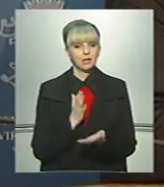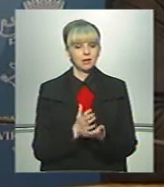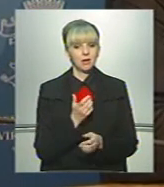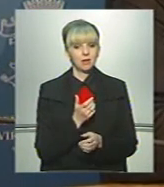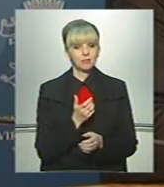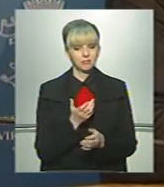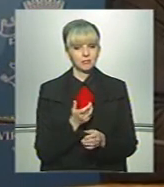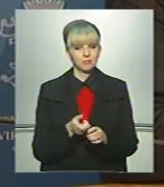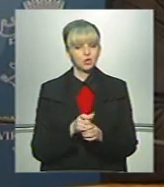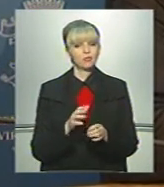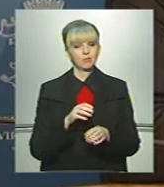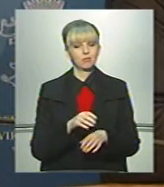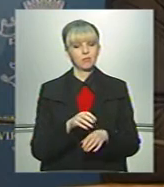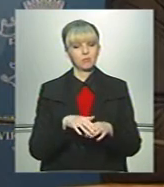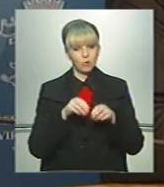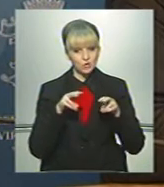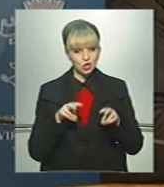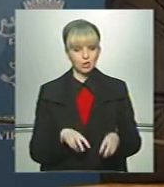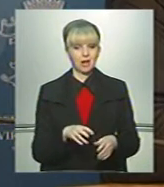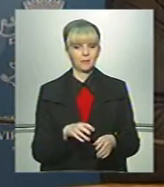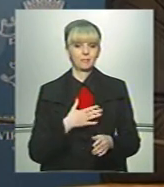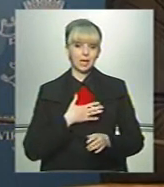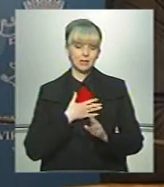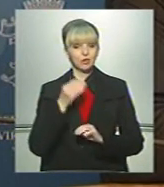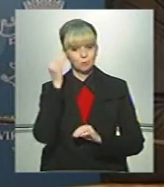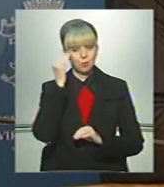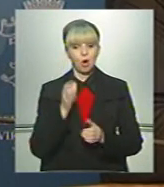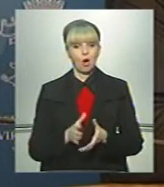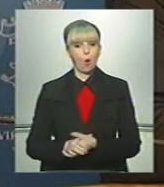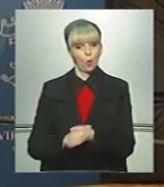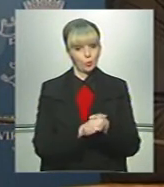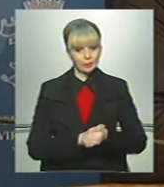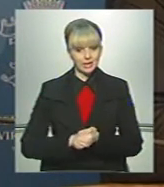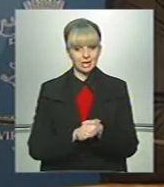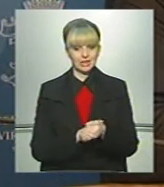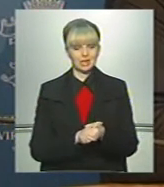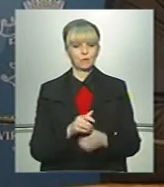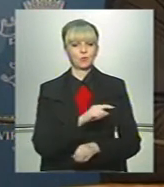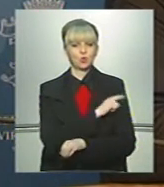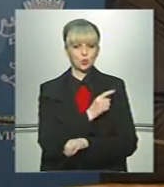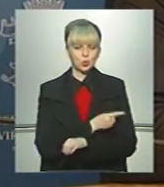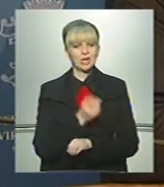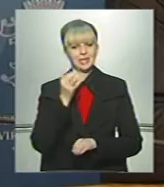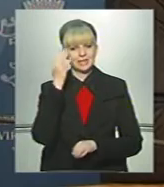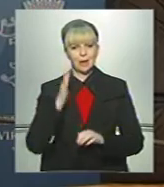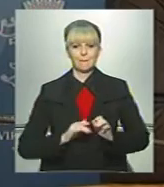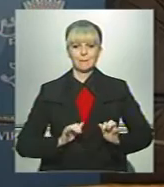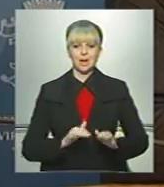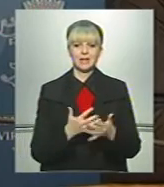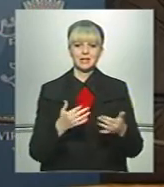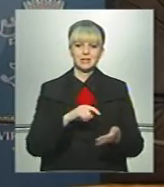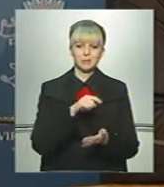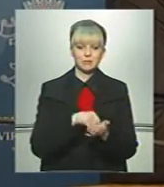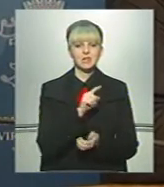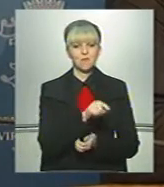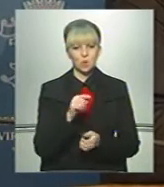більш професіональним. І на наш погляд об'єднання зусиль, ідеї, практик різних міст,